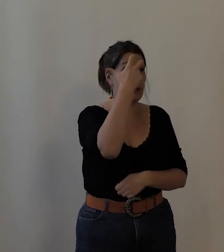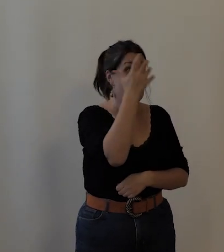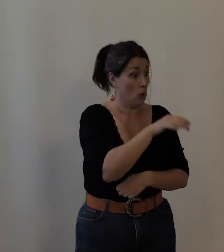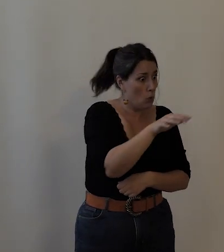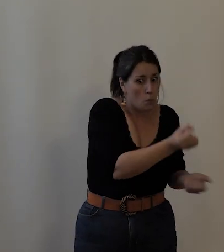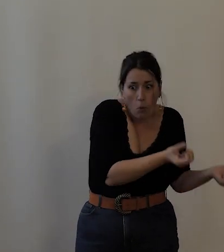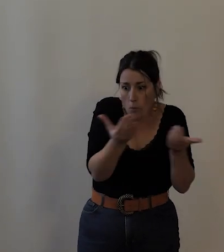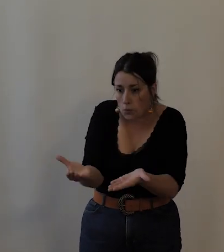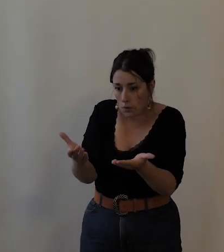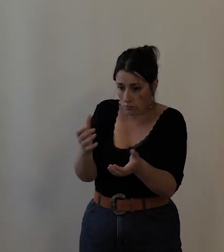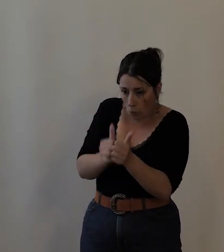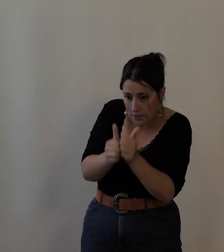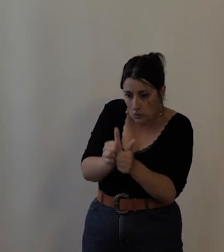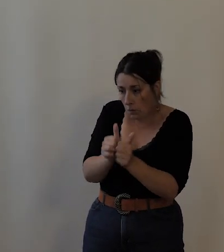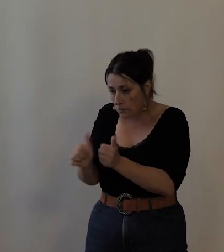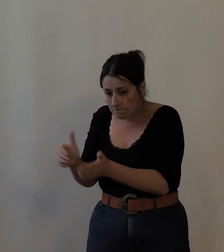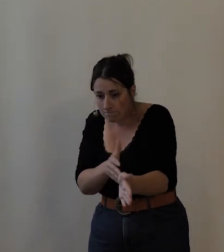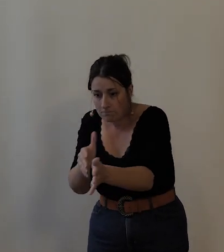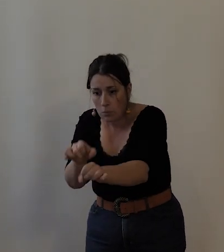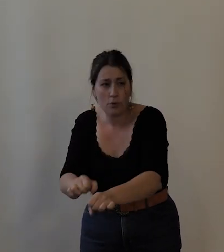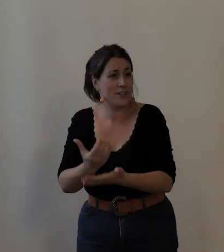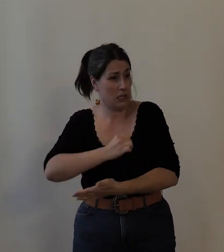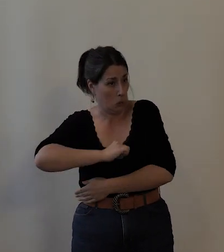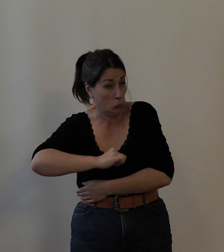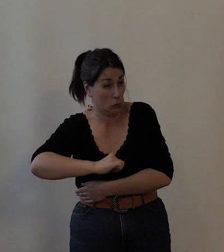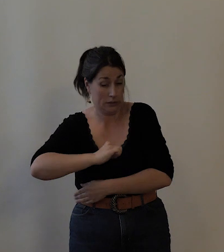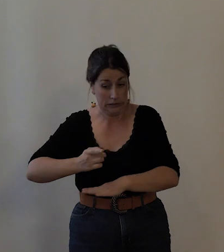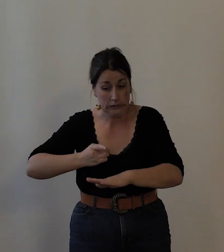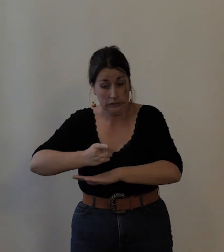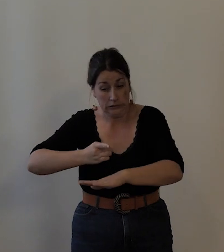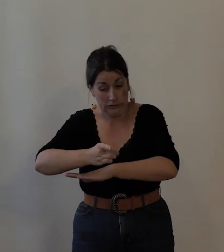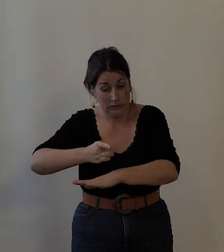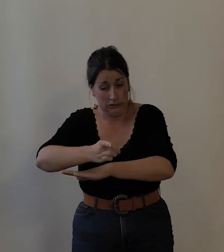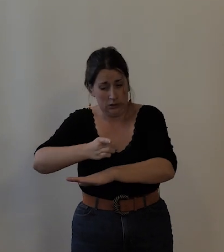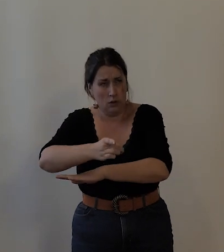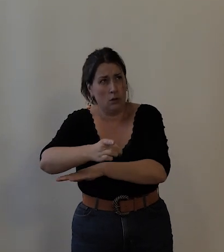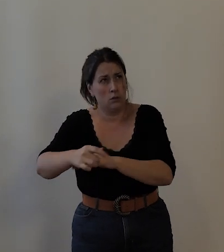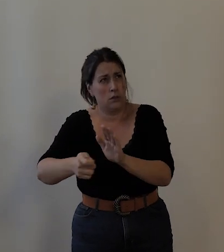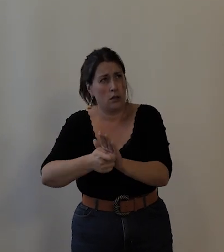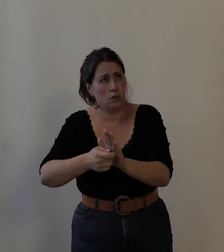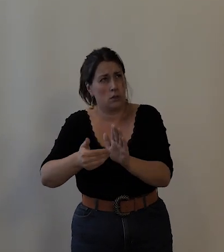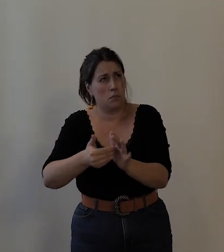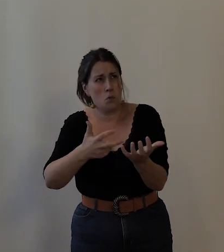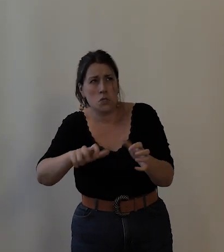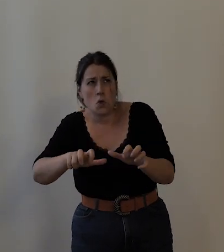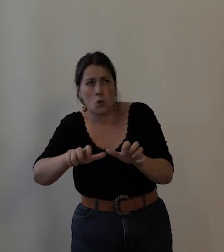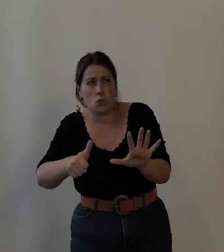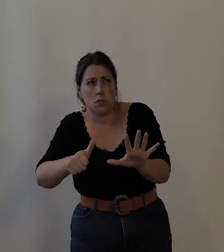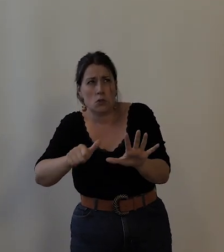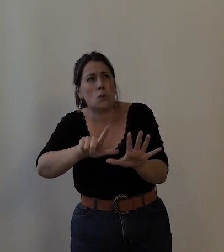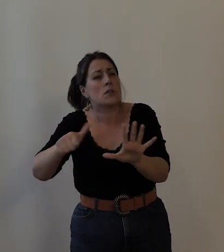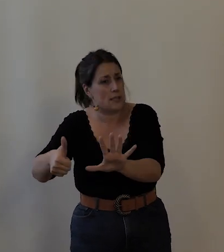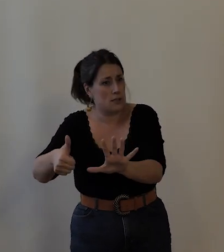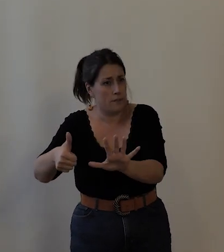première épreuve, c'est une épreuve d'endurance qui se court en 1867, sur le même